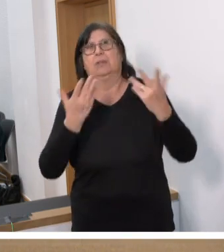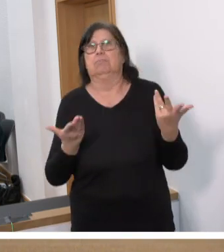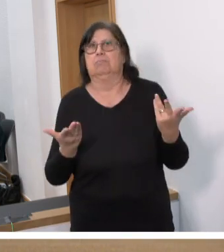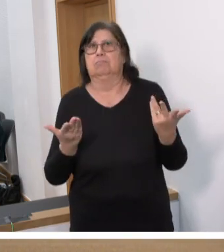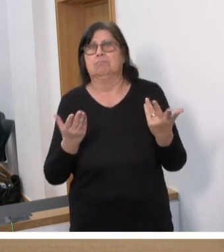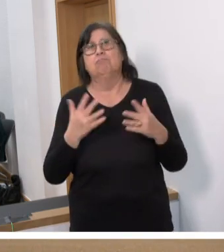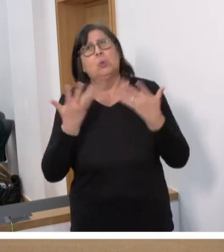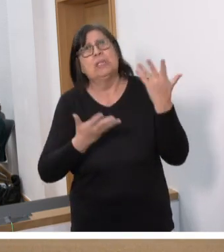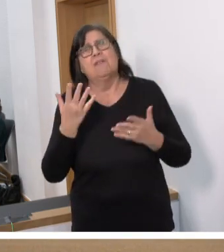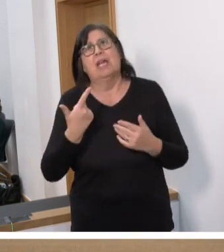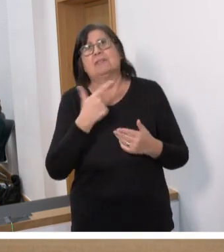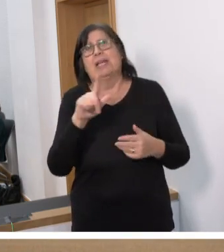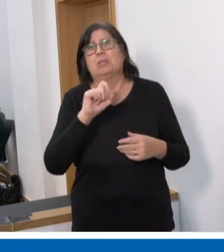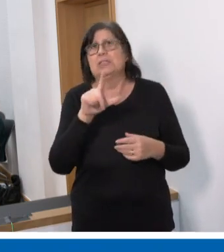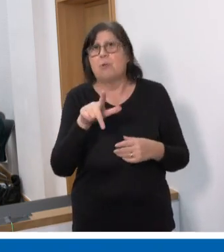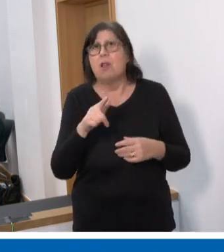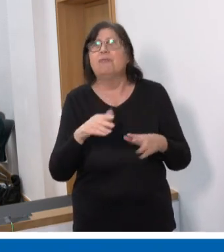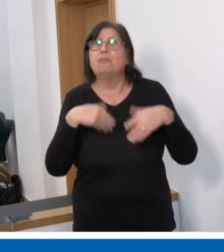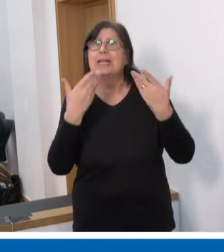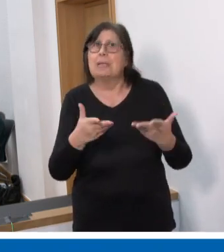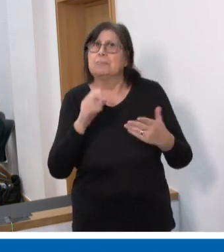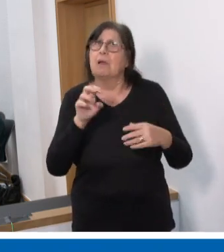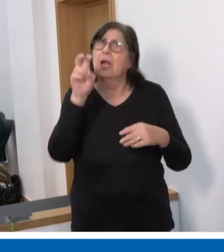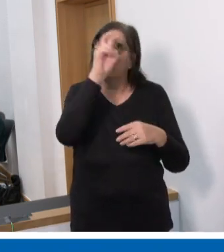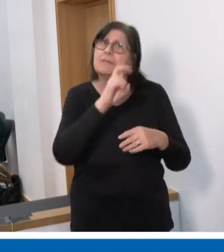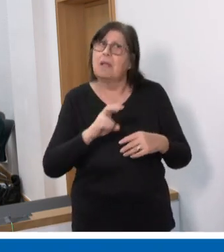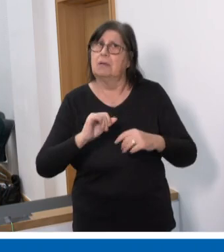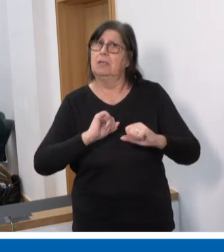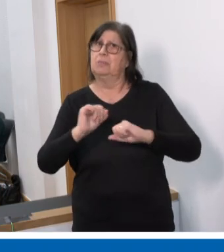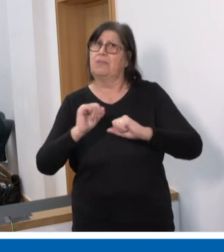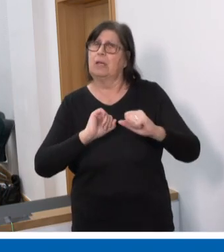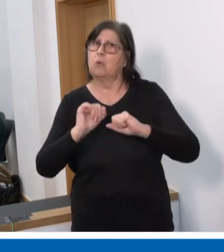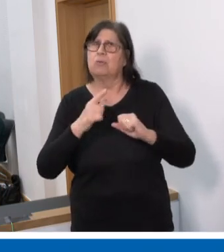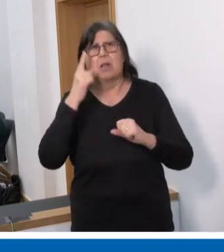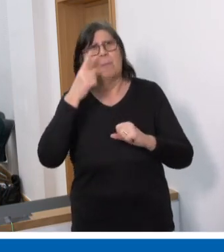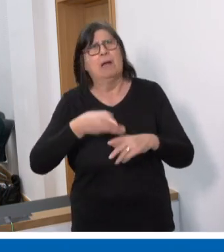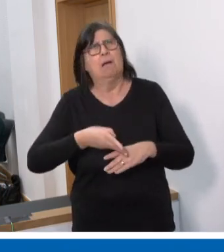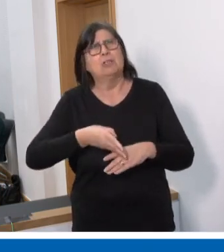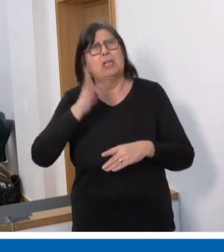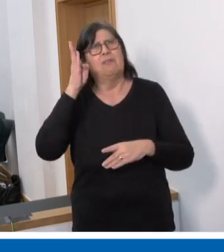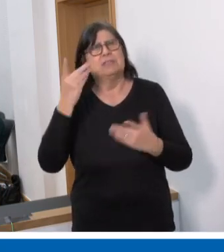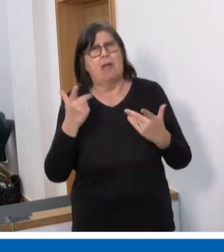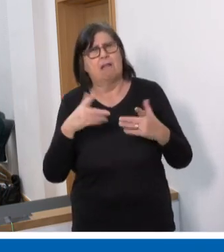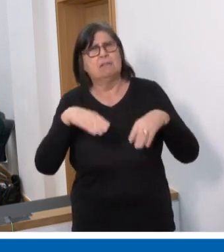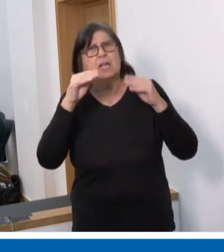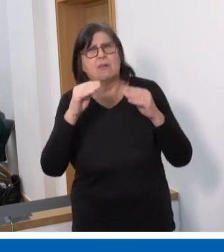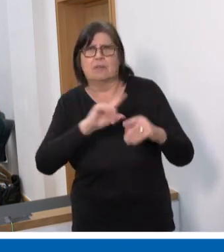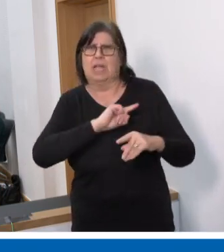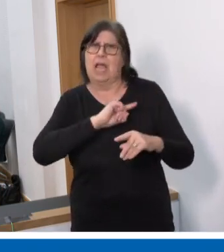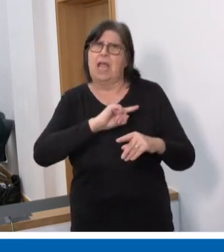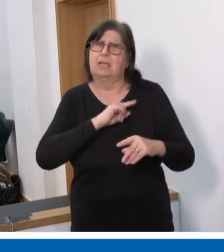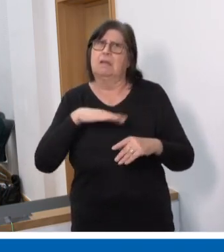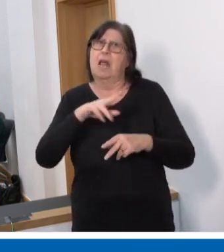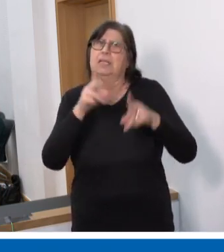Seit ungefähr 2012 gibt es in den Ländern diese Bewegung, ausgehend, glaube ich, von Nordrhein-Westfalen, eigene landesrechtliche